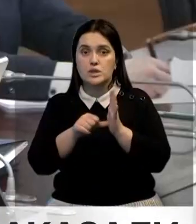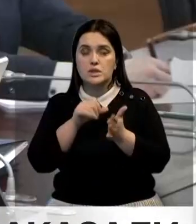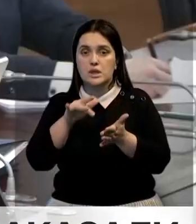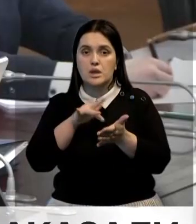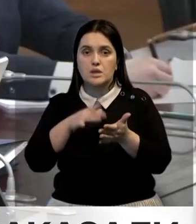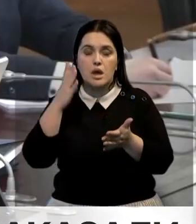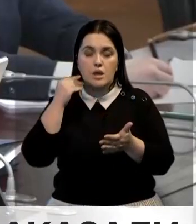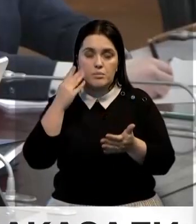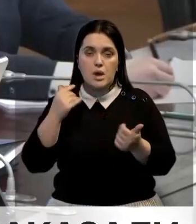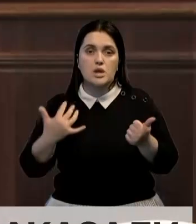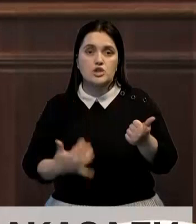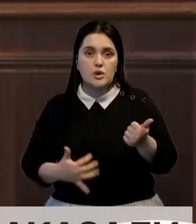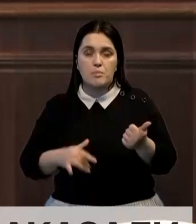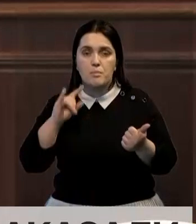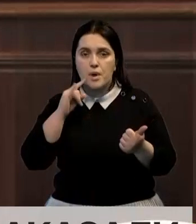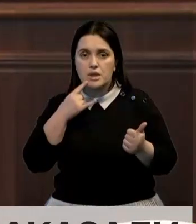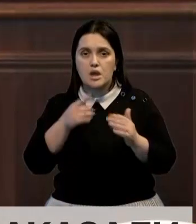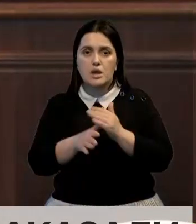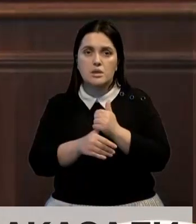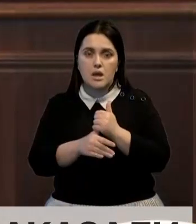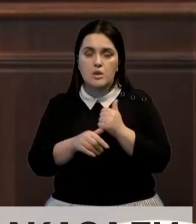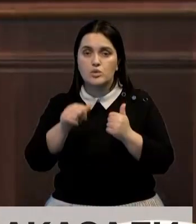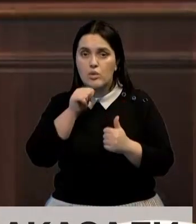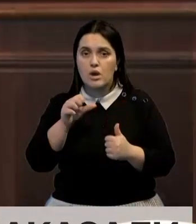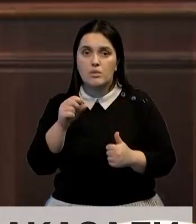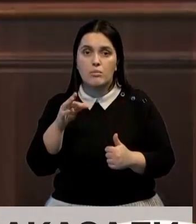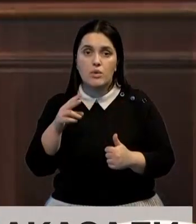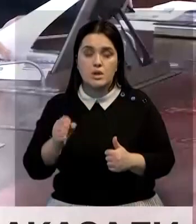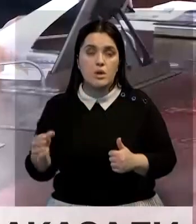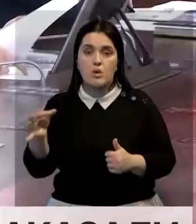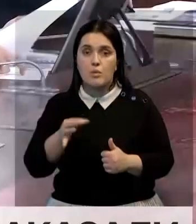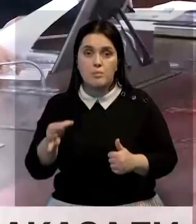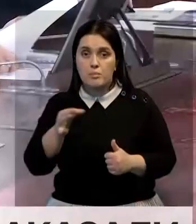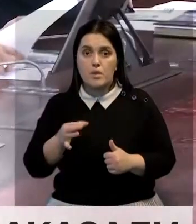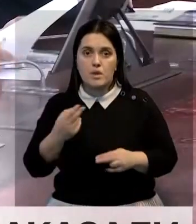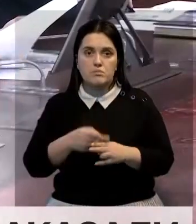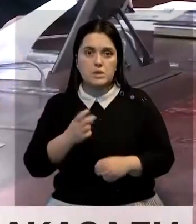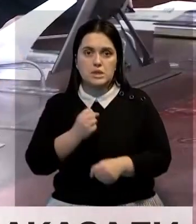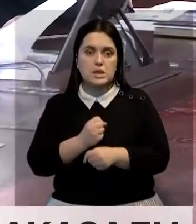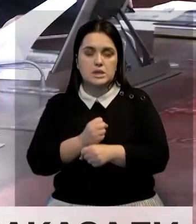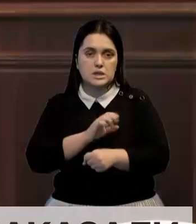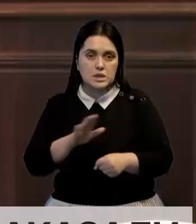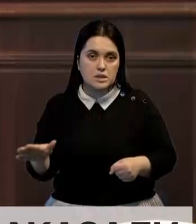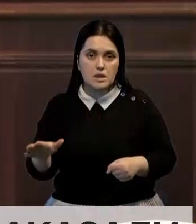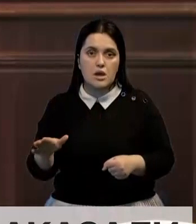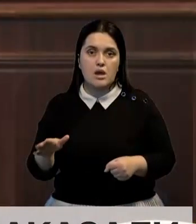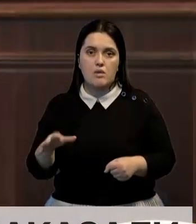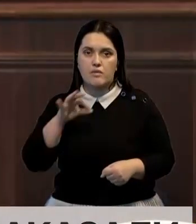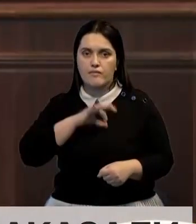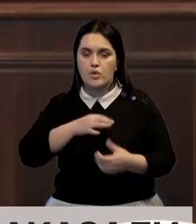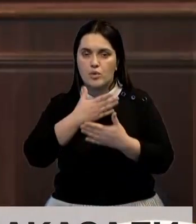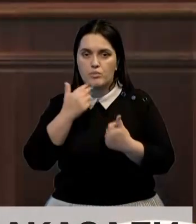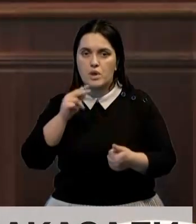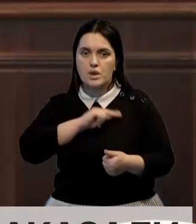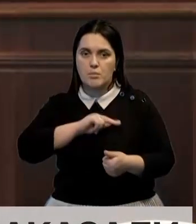Алматинская, Жамбулская, Паводарская, Тырауская, Костанайская и Акмолинская области – до сих пор этого не сделали. Нет ожидаемого эффекта от